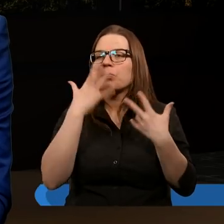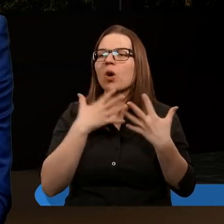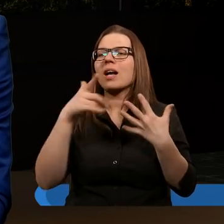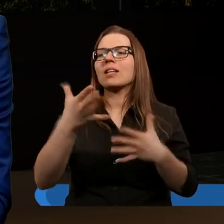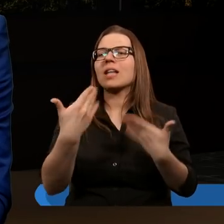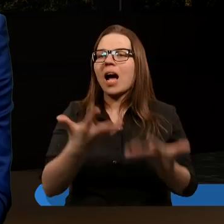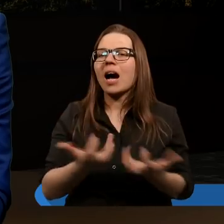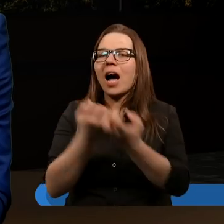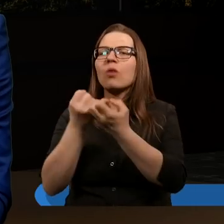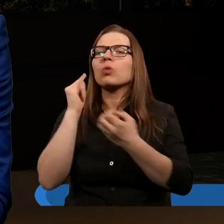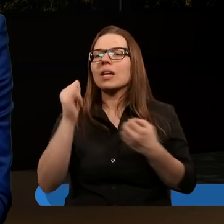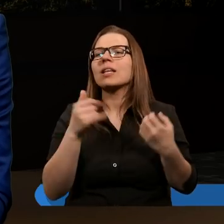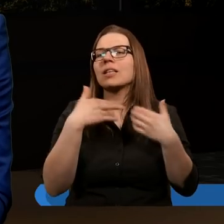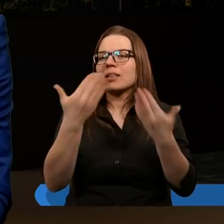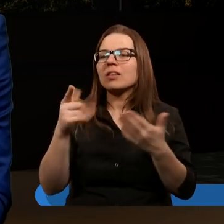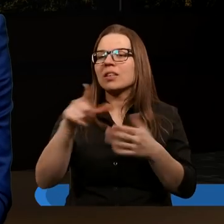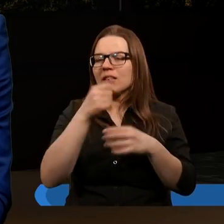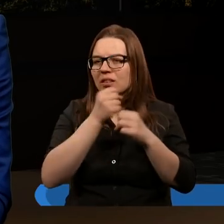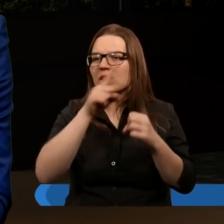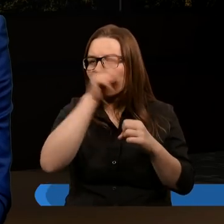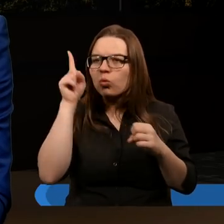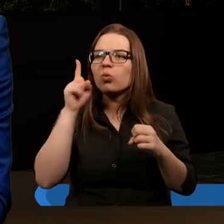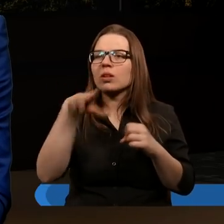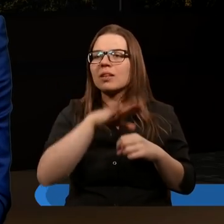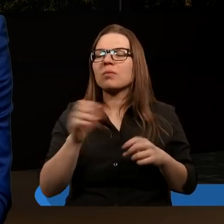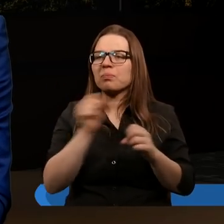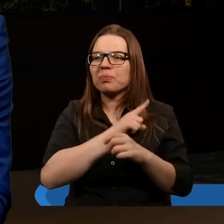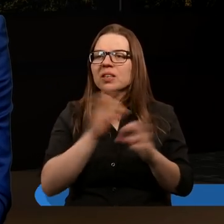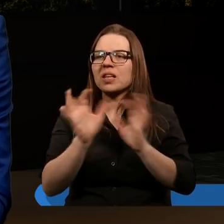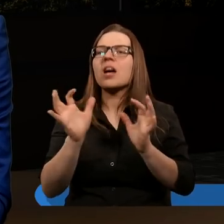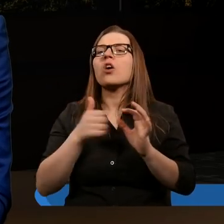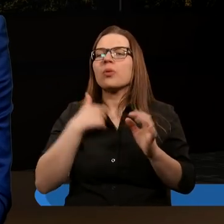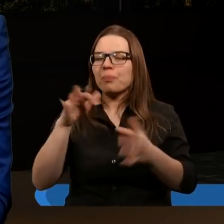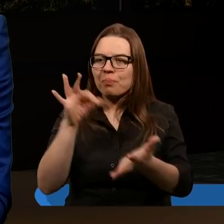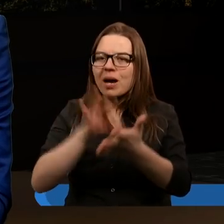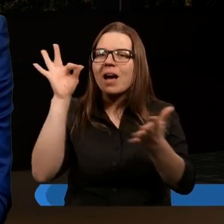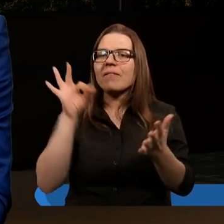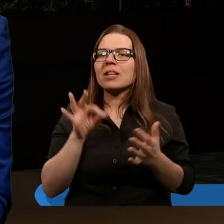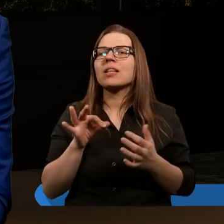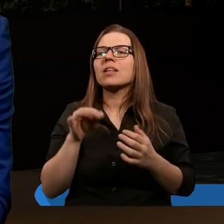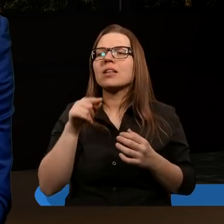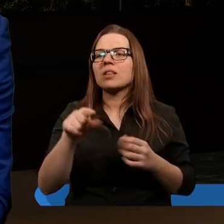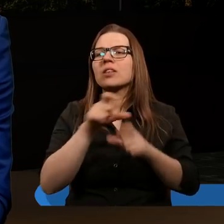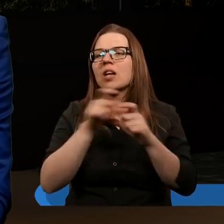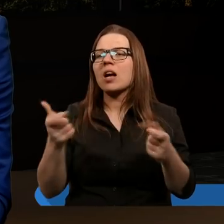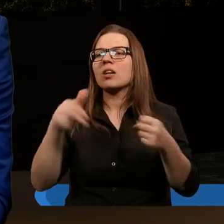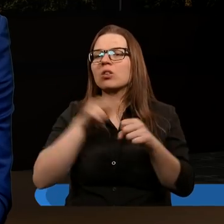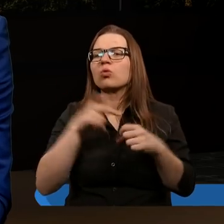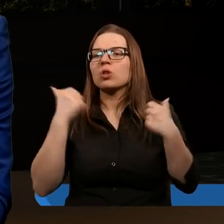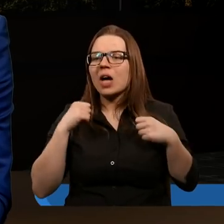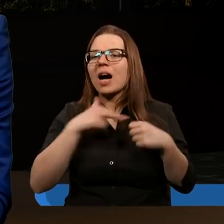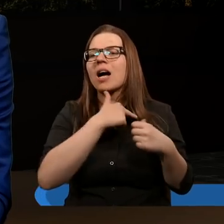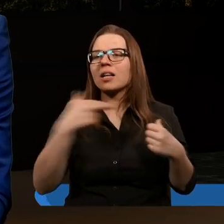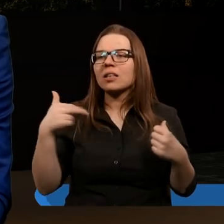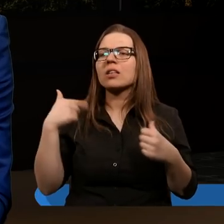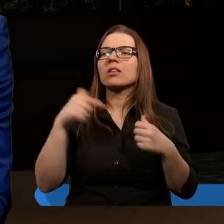daje swój ratunek i zbawia swój lud. I w tym momencie my jesteśmy pewni, że ten czas, który czeka